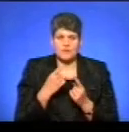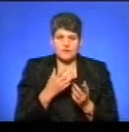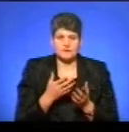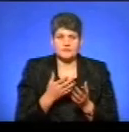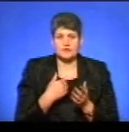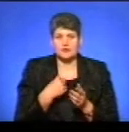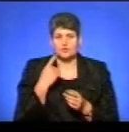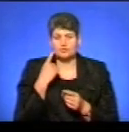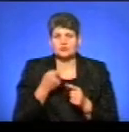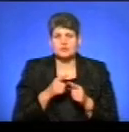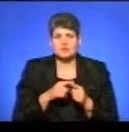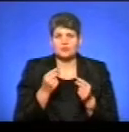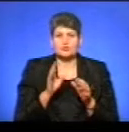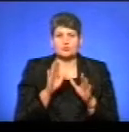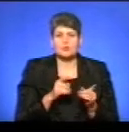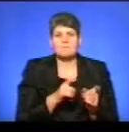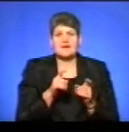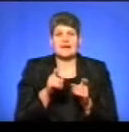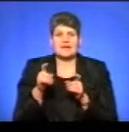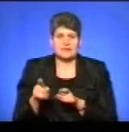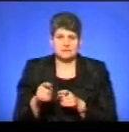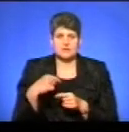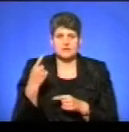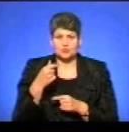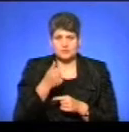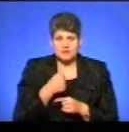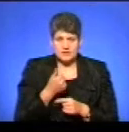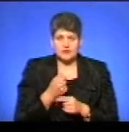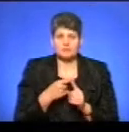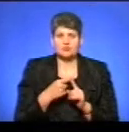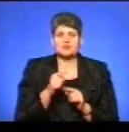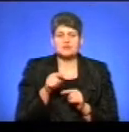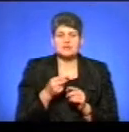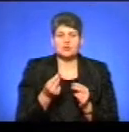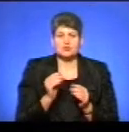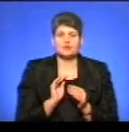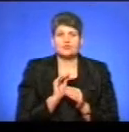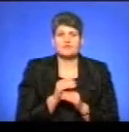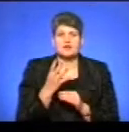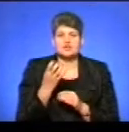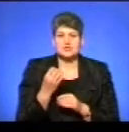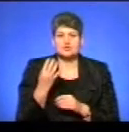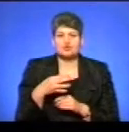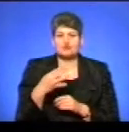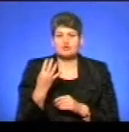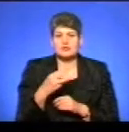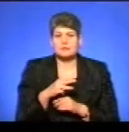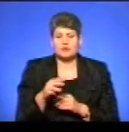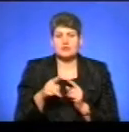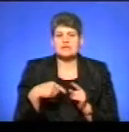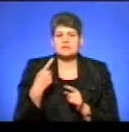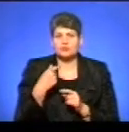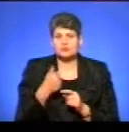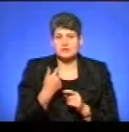ці речі, я так думаю, що ці кошти будуть перехідними на наступний рік. І ще плюс до тих коштів, додається ще 44 мільйони на наступний